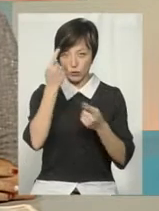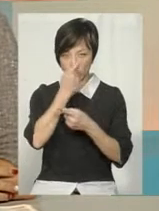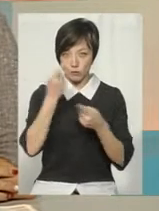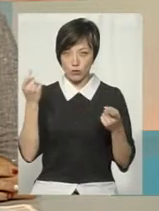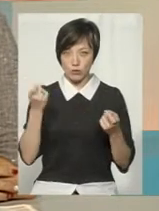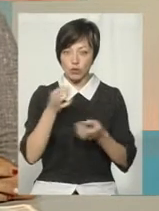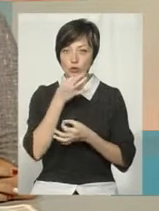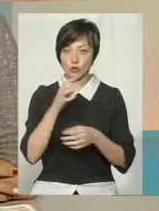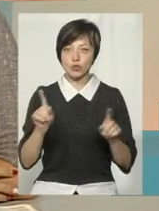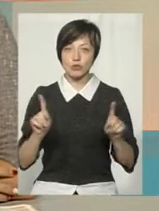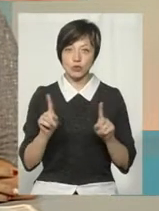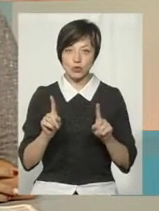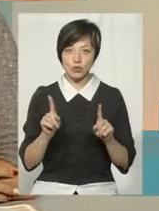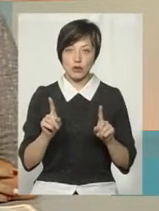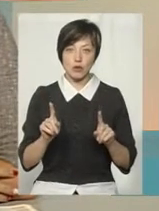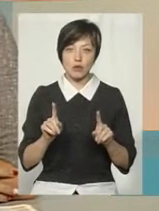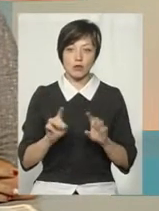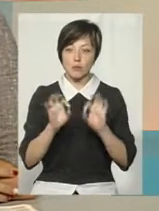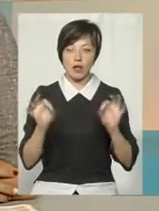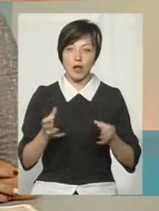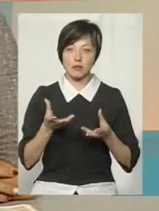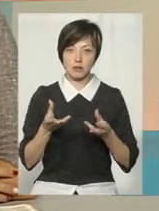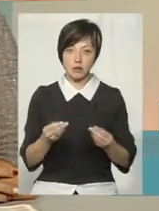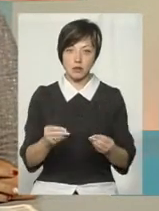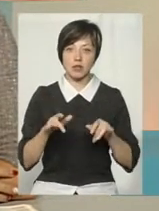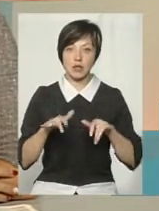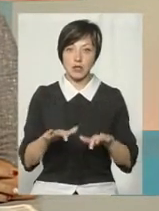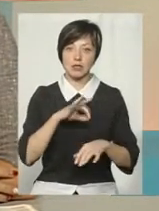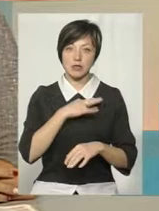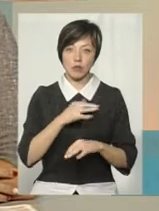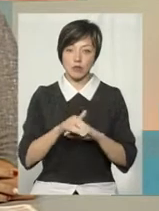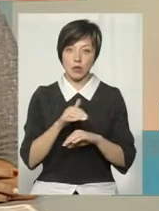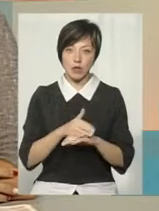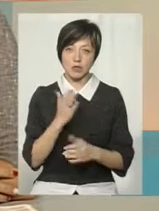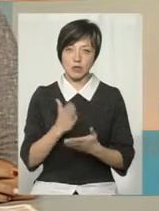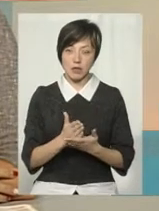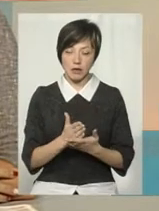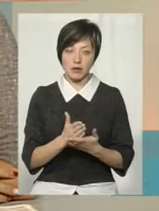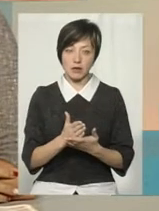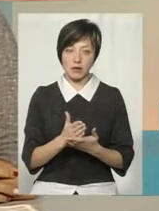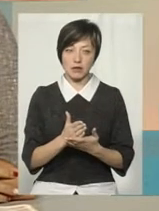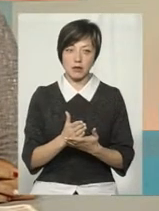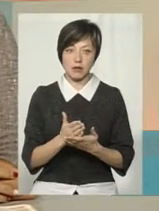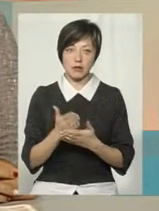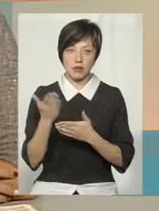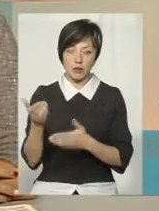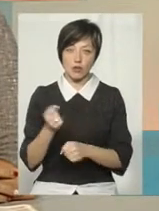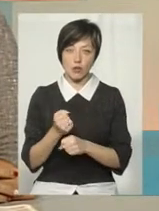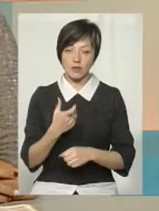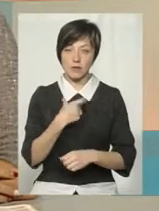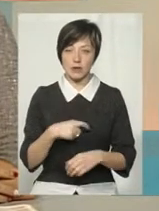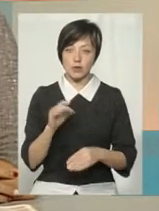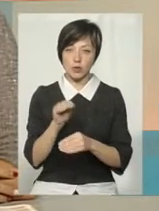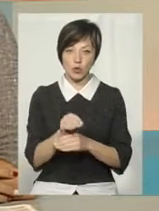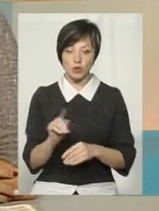будь-чого, щоб ніяк не вплинути на хід слідства, будь ласка, в них є свої роботи, хай її ведуть, а для себе можу додати, що